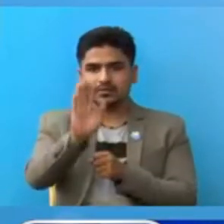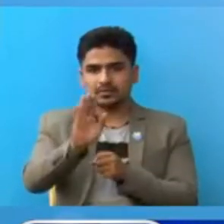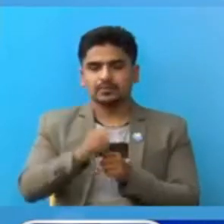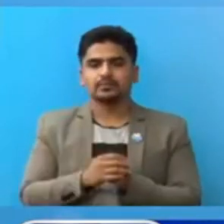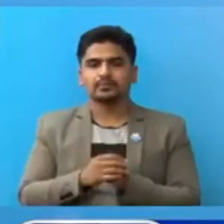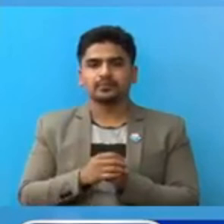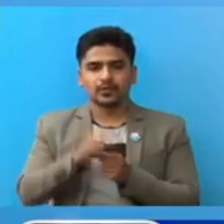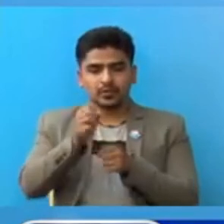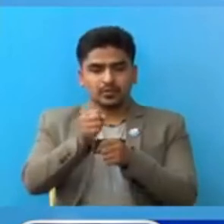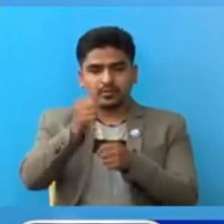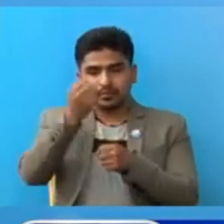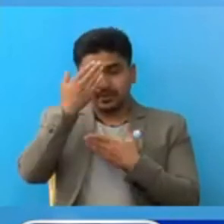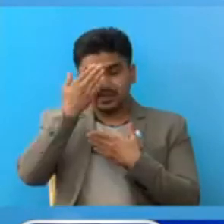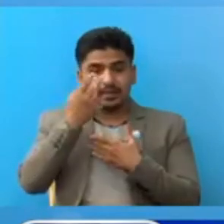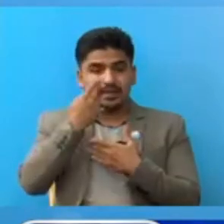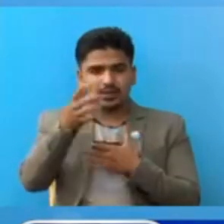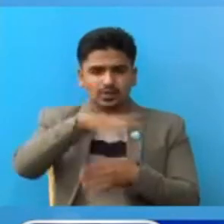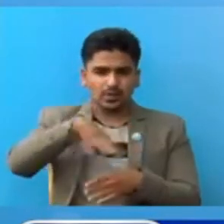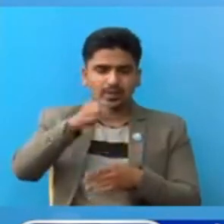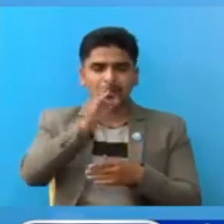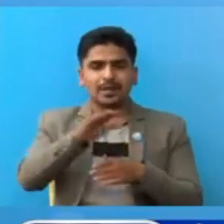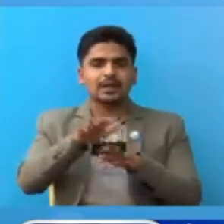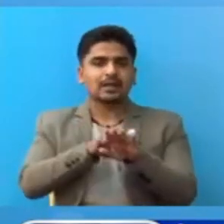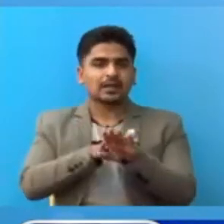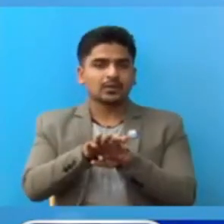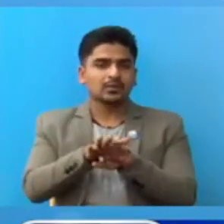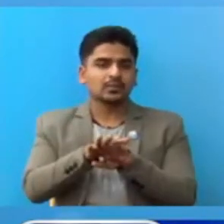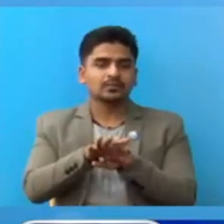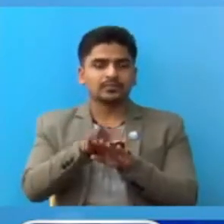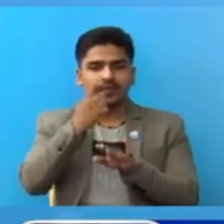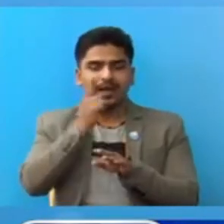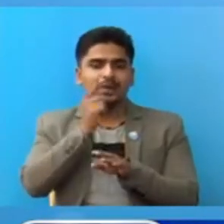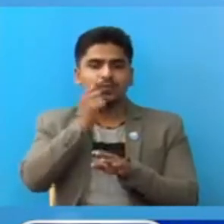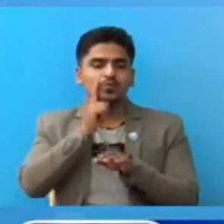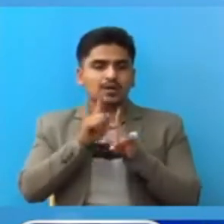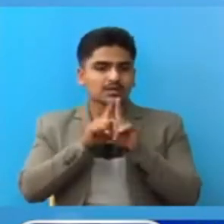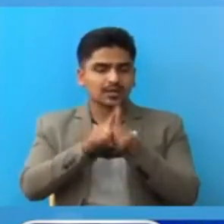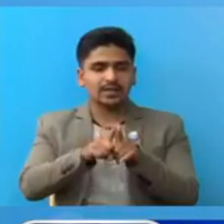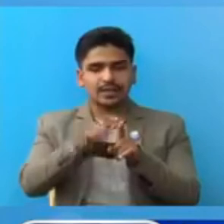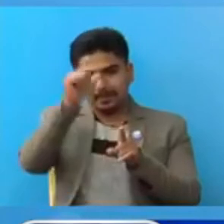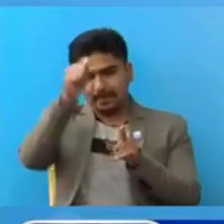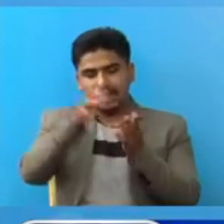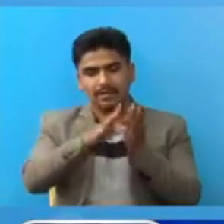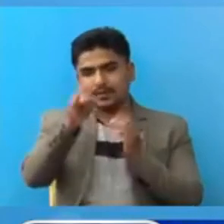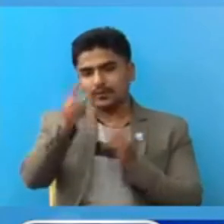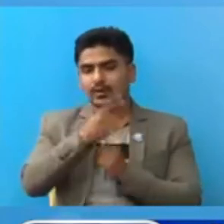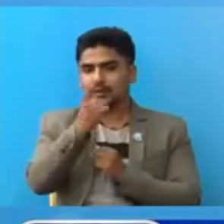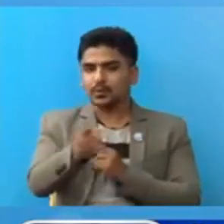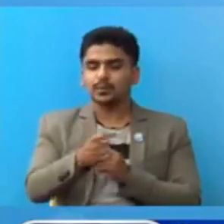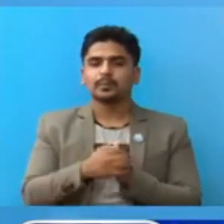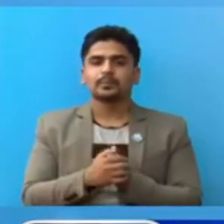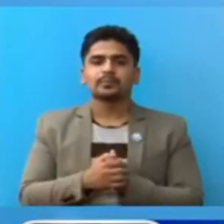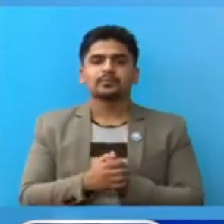संक्रमड देखिये का सबई बालबाली का आमा बुबासंगई भारत बाट फर्गिये का हुन